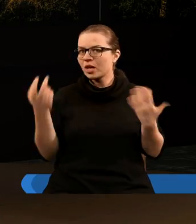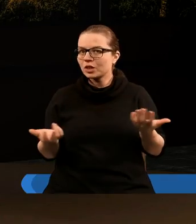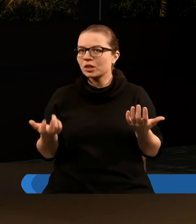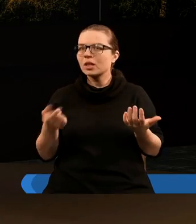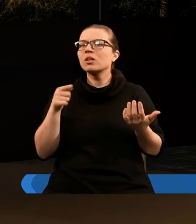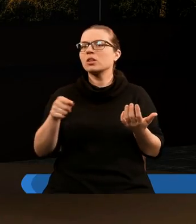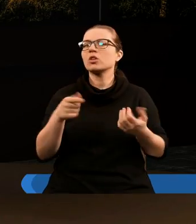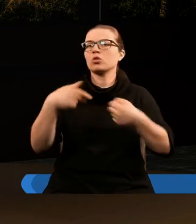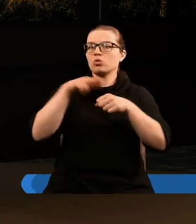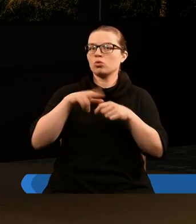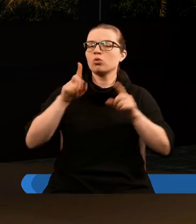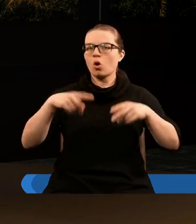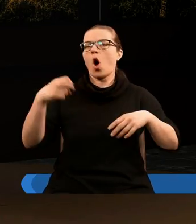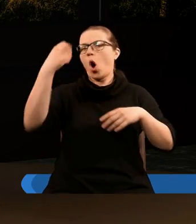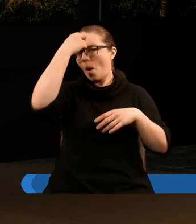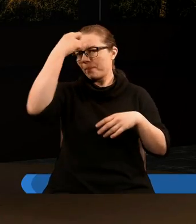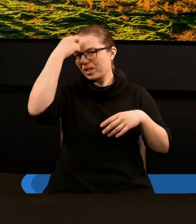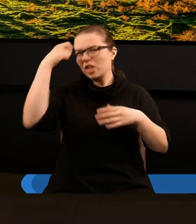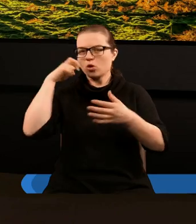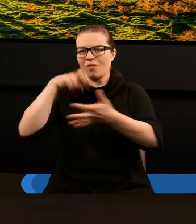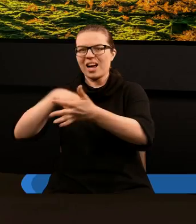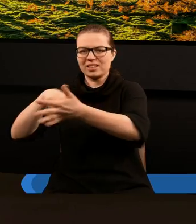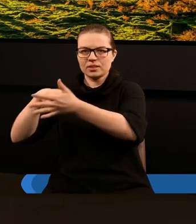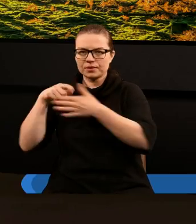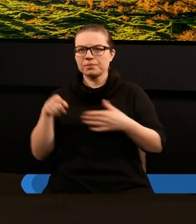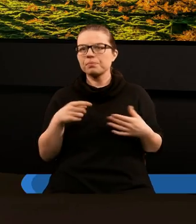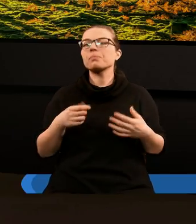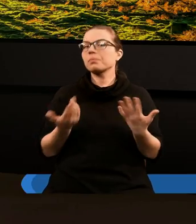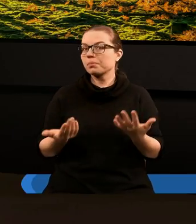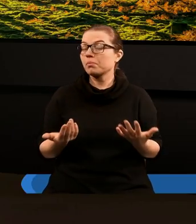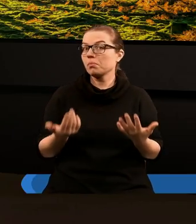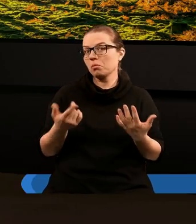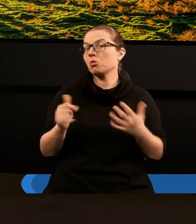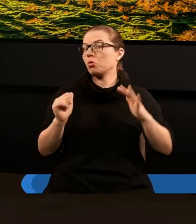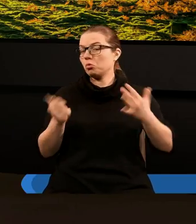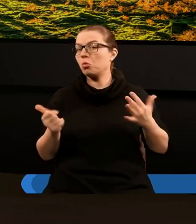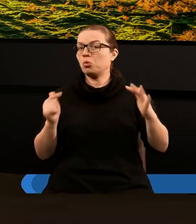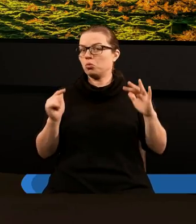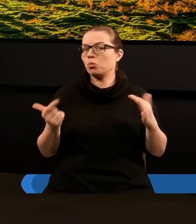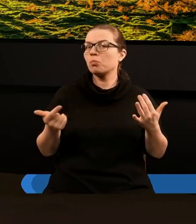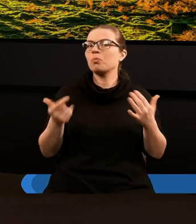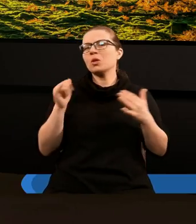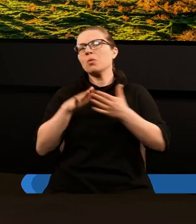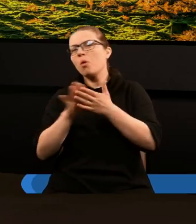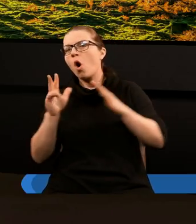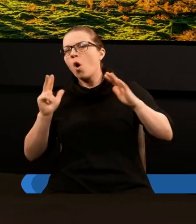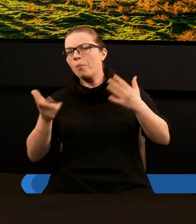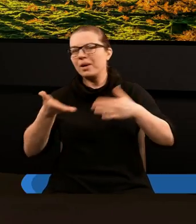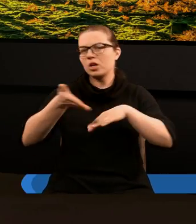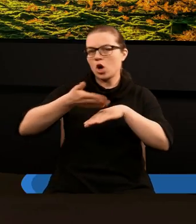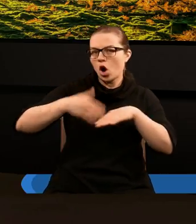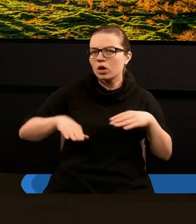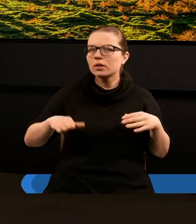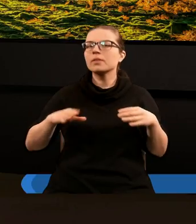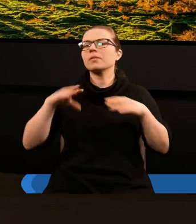To właśnie ci, którzy zostaną opieczętowani. Czyli powiedzmy, że szósty rozdział, siódmy rozdział i początek ósmego, gdzie